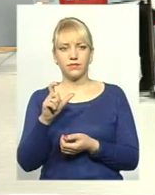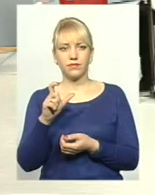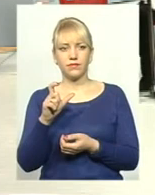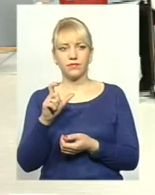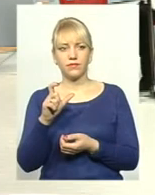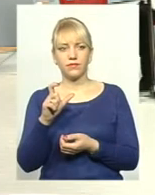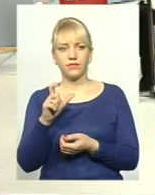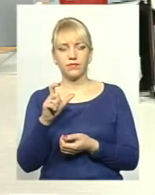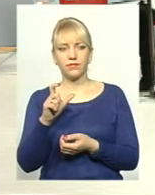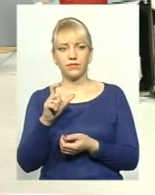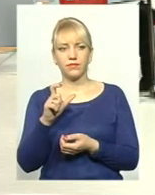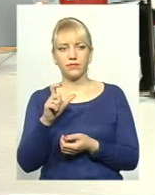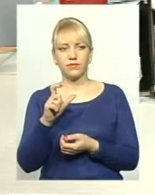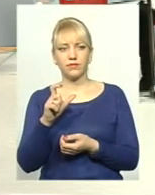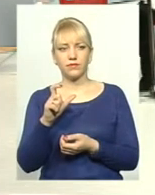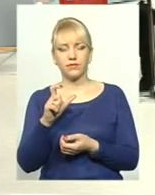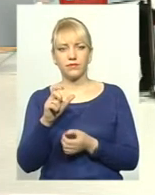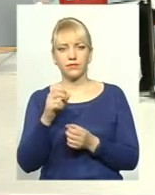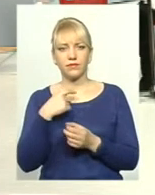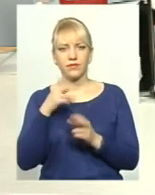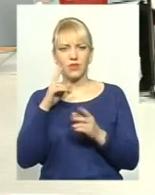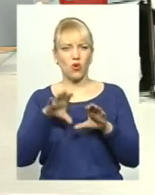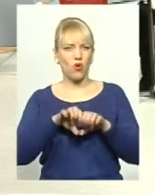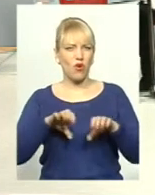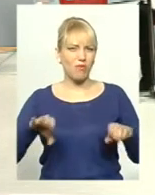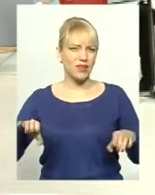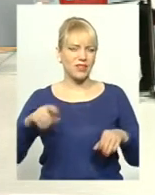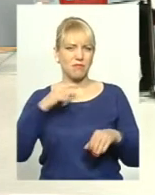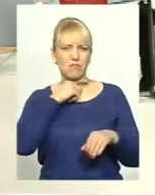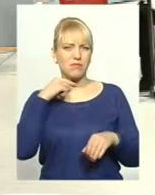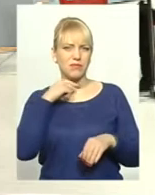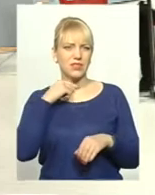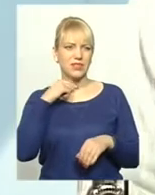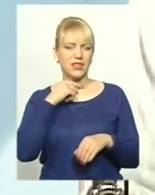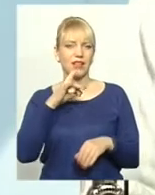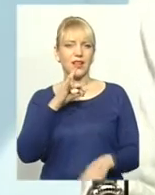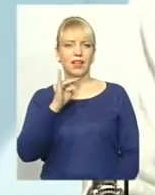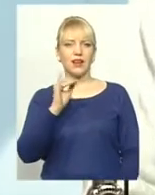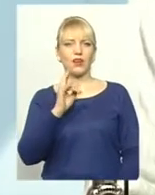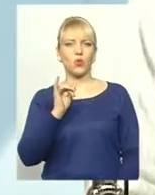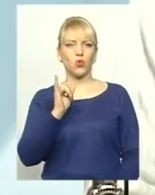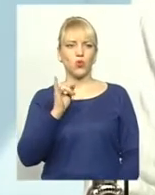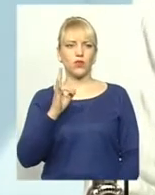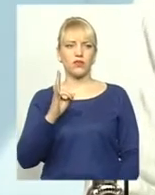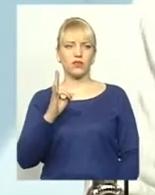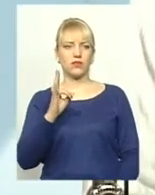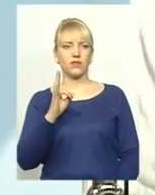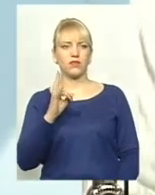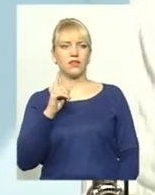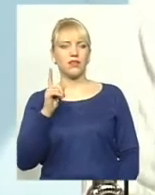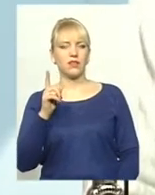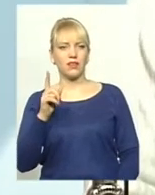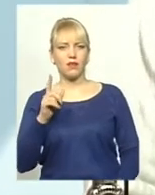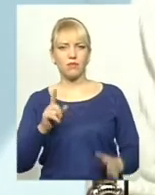не знаю, як його правильно назвати, ковбасний м'ясний рекуна і там такий